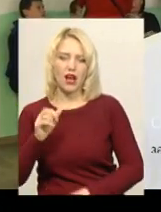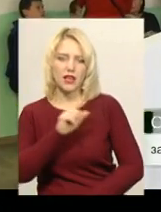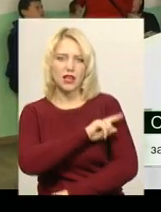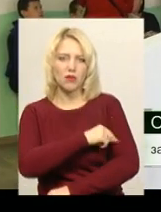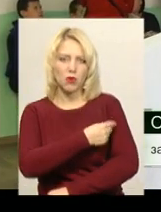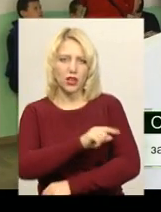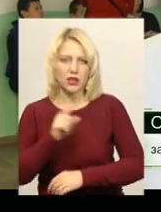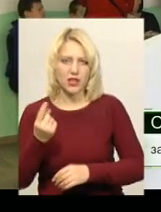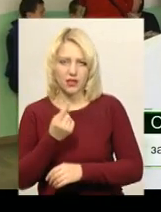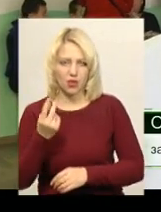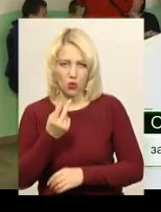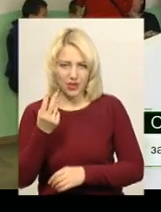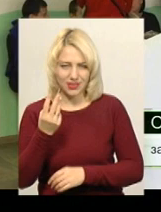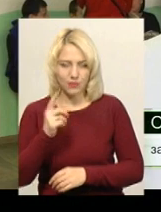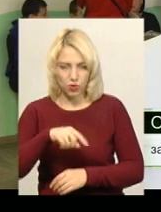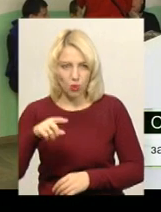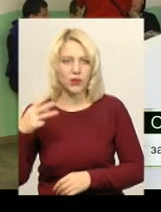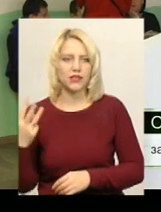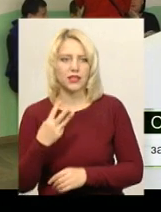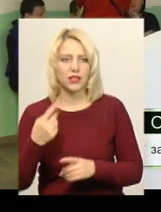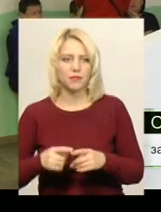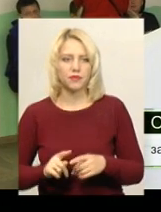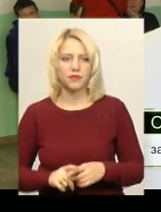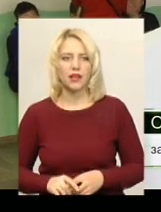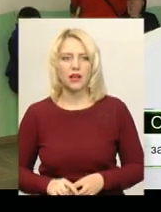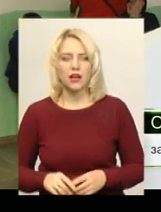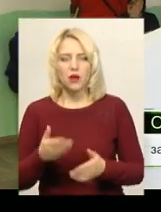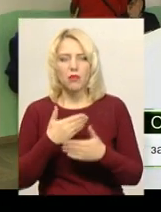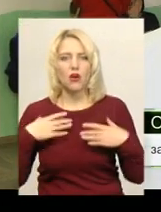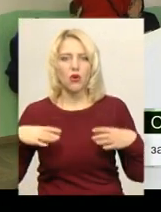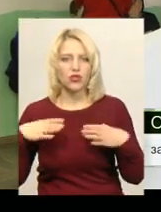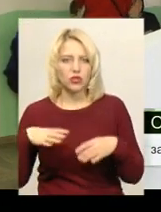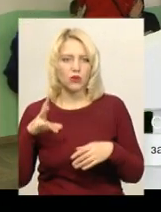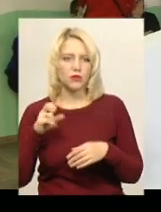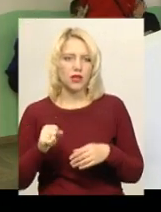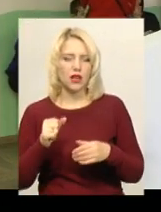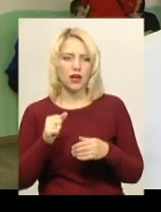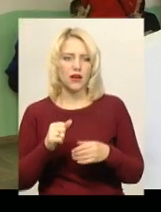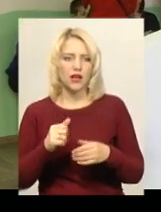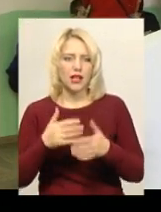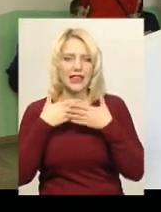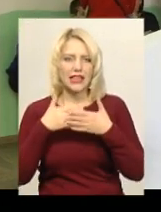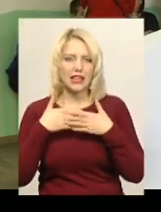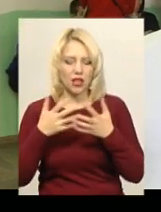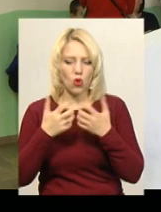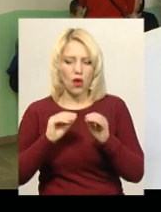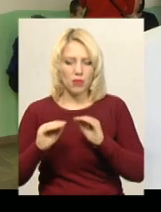стоматологічних процедур дітям під знагальним знеболенням. Тобто ми очікуємо наркозно-дихальну апаратуру, ми очікуємо монітори,